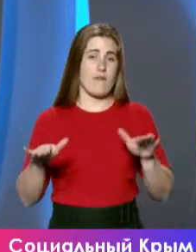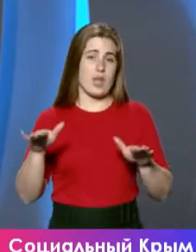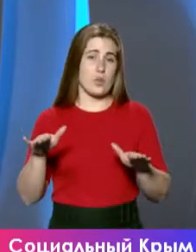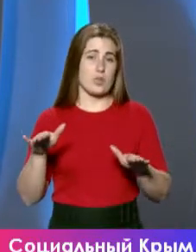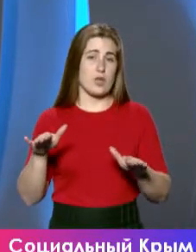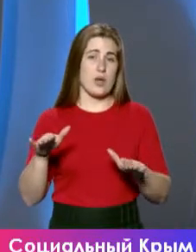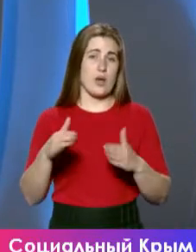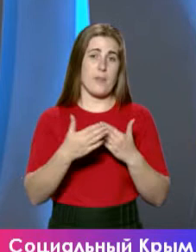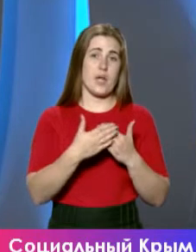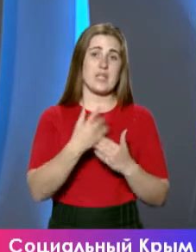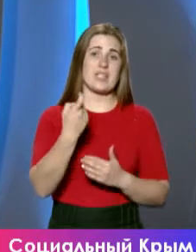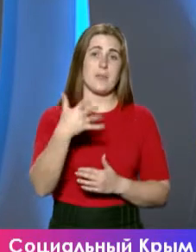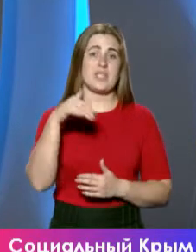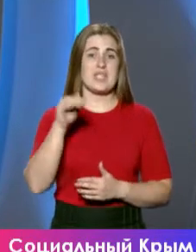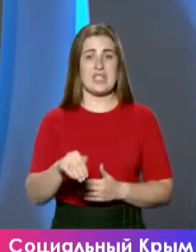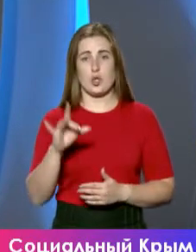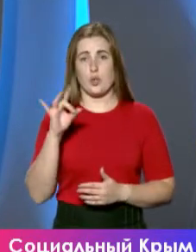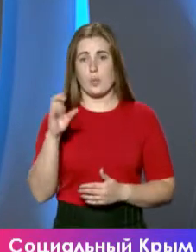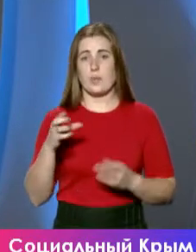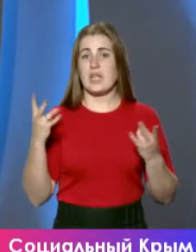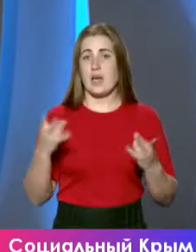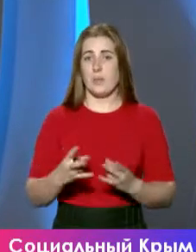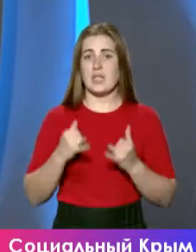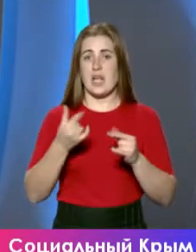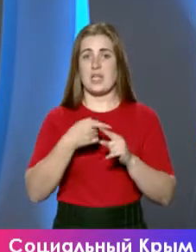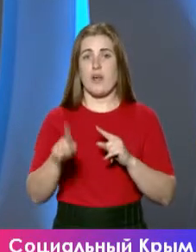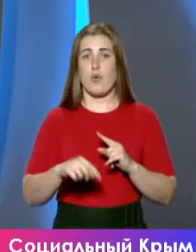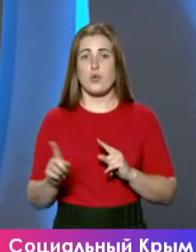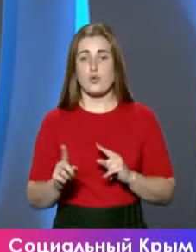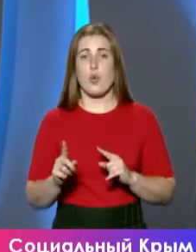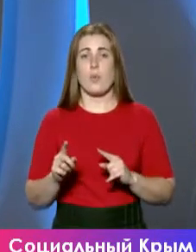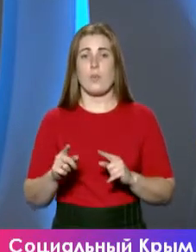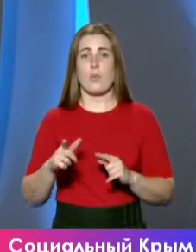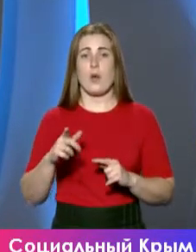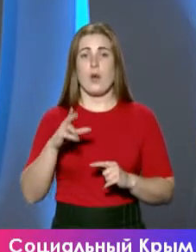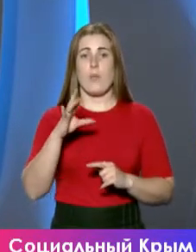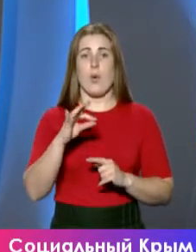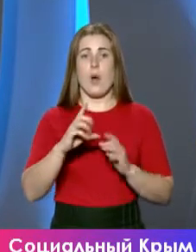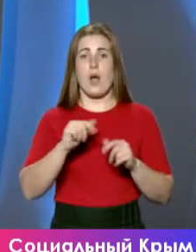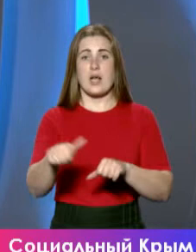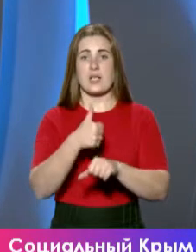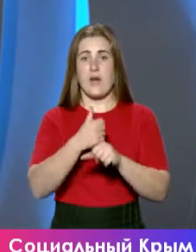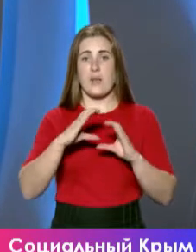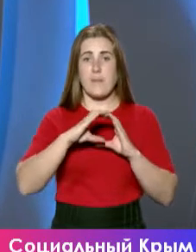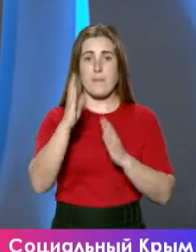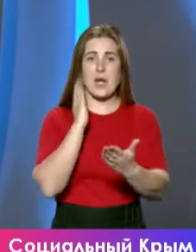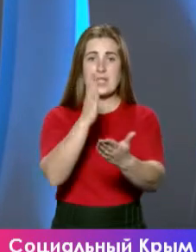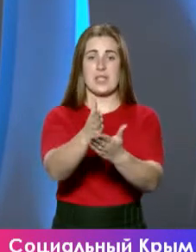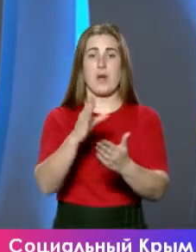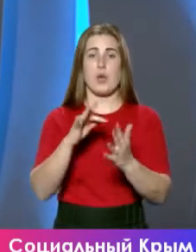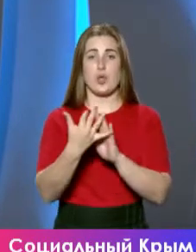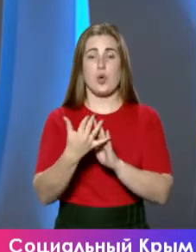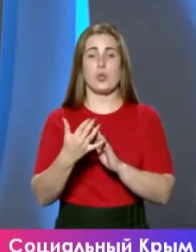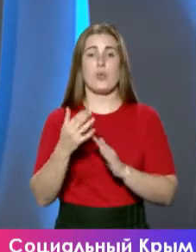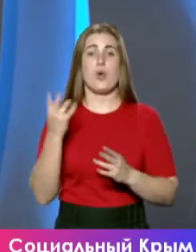порядка 150 тысяч рублей необходимых для того, чтобы завести уже по магистрали, которая проходит по населенному пункту,